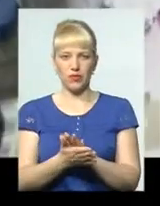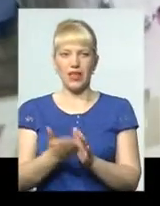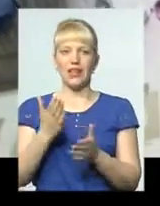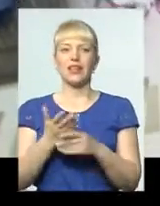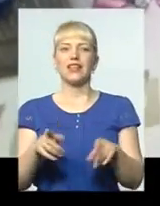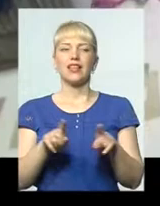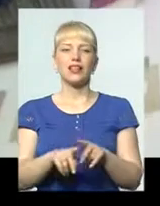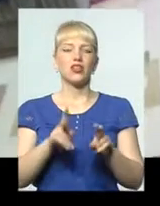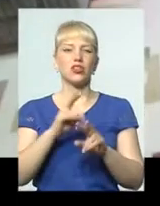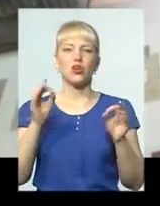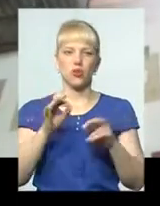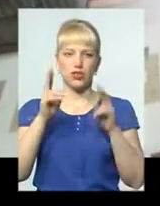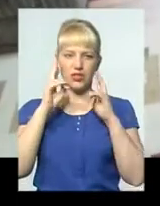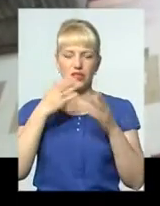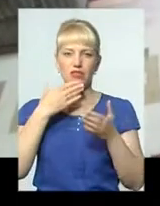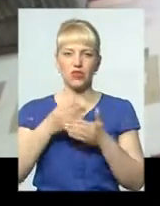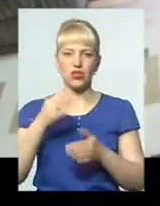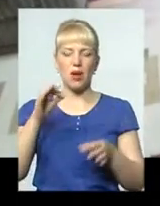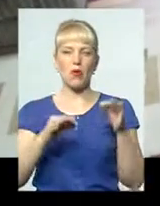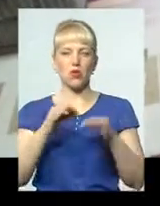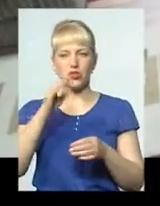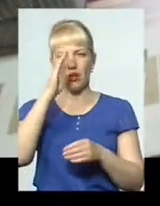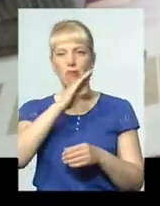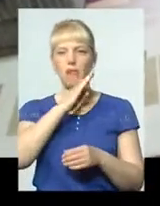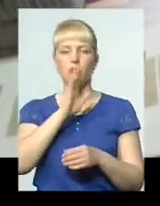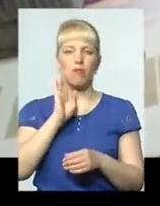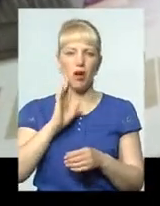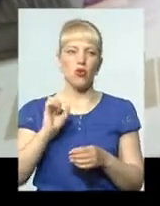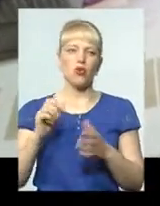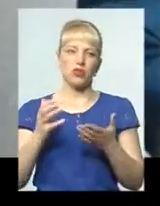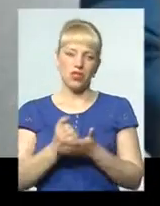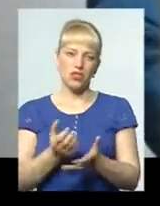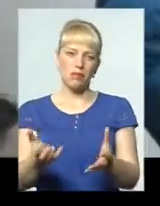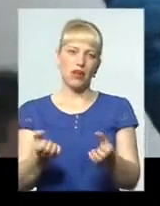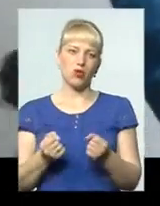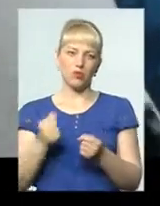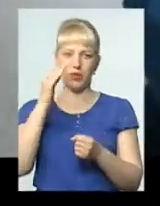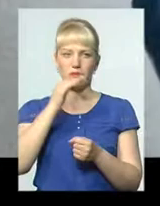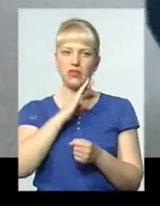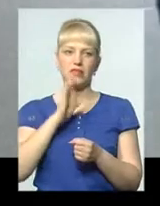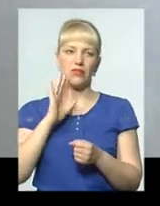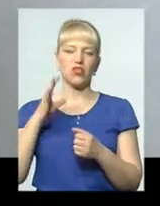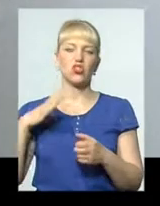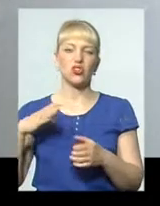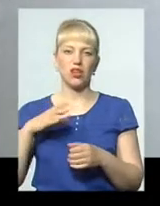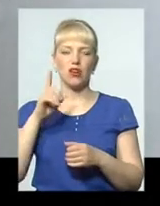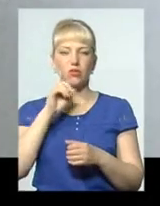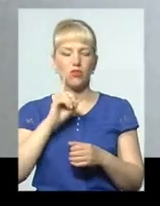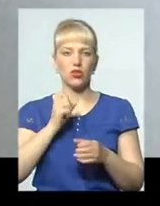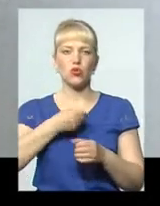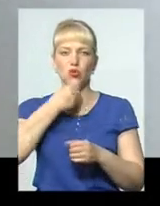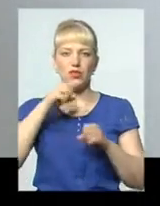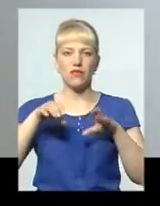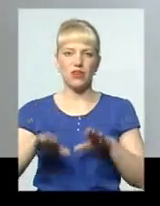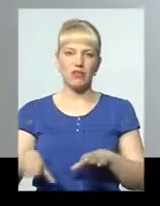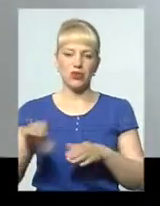ніколи не знали своїх біологічних тата і мами, проте вже знайшли прийомних батьків та чекають, доки дорослі вирішать